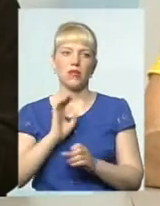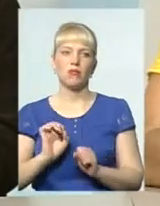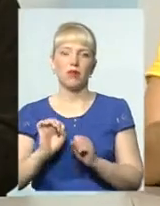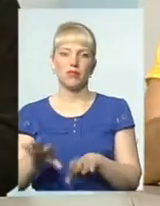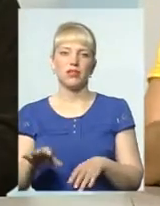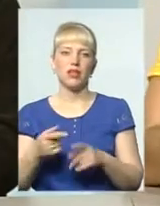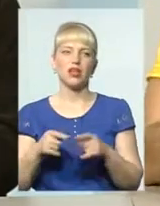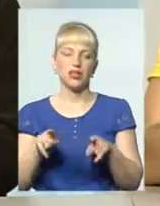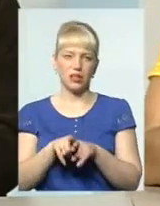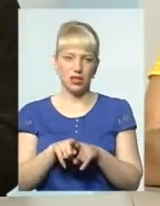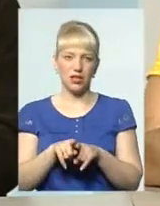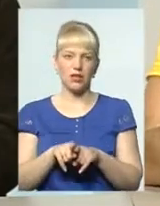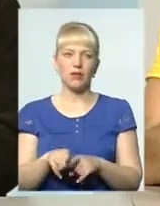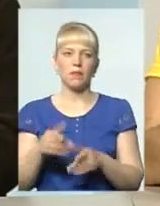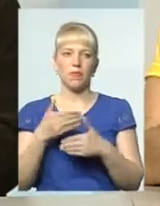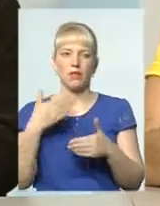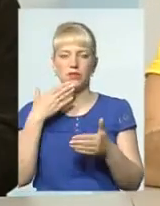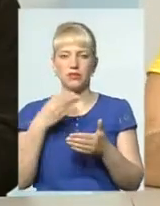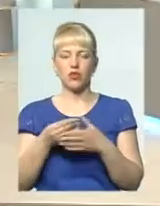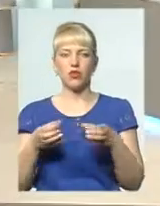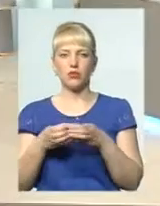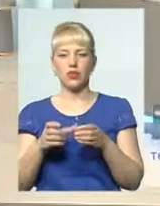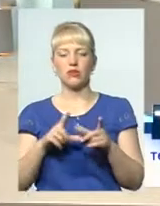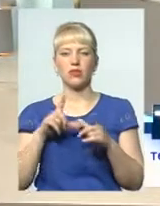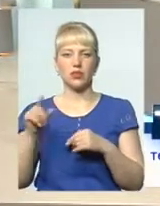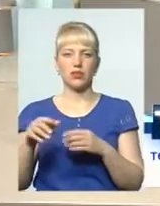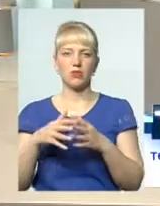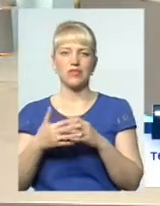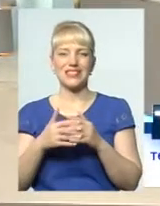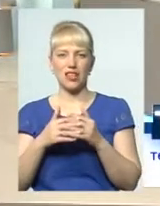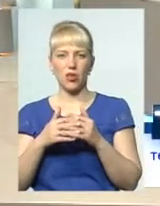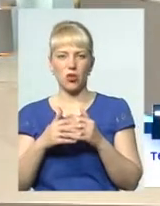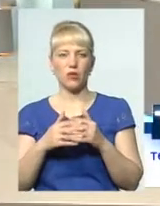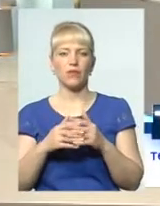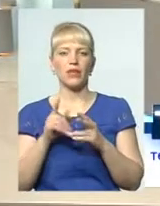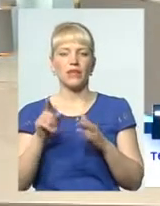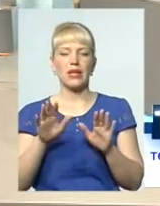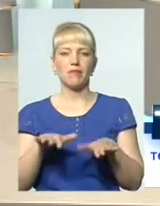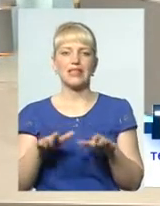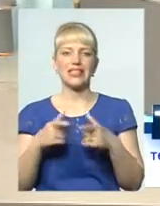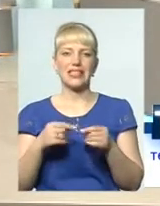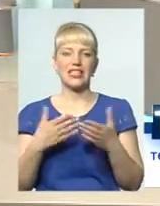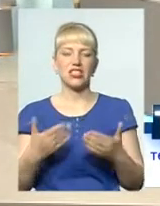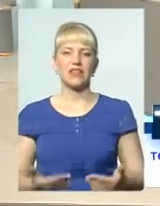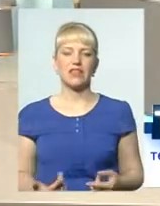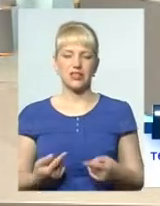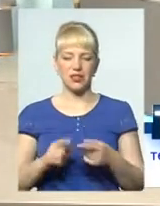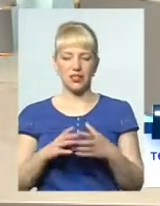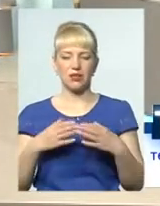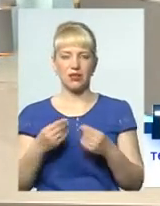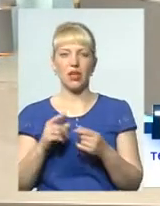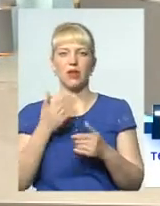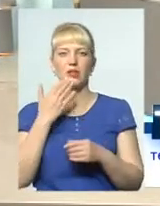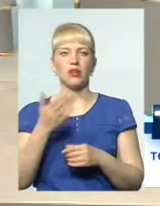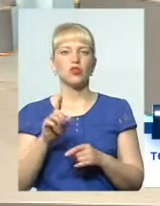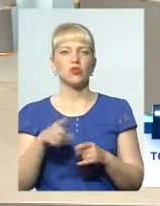І таким чином ми своєю командою їдемо в село, в те місто, де живе ця сім'я, і запитуємо, чому так